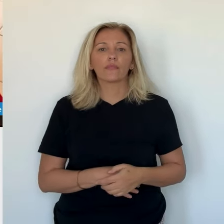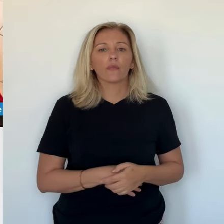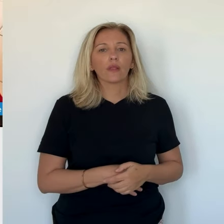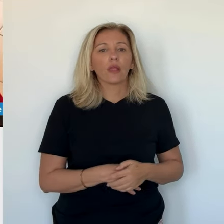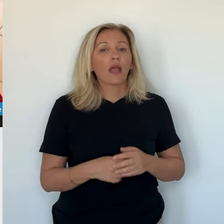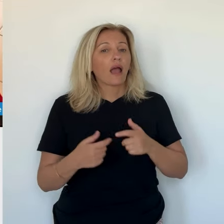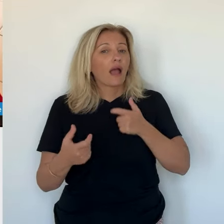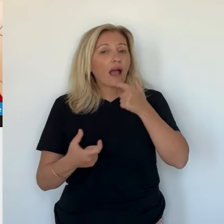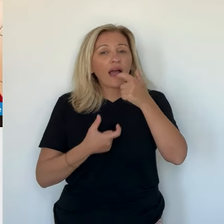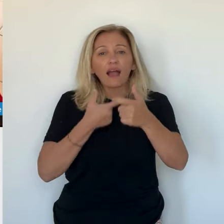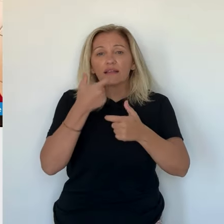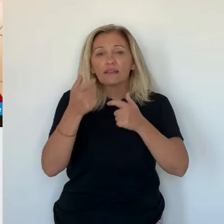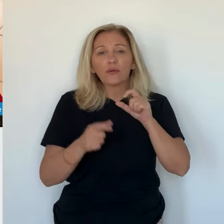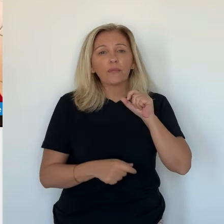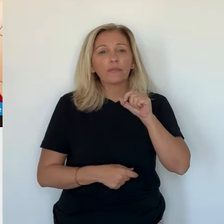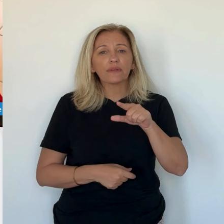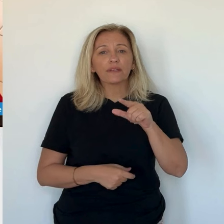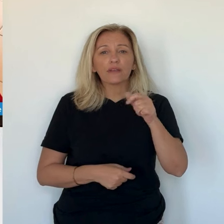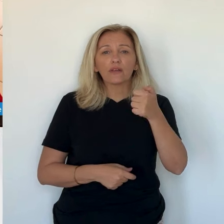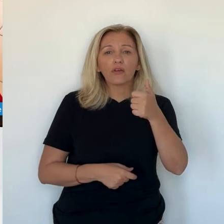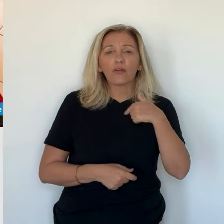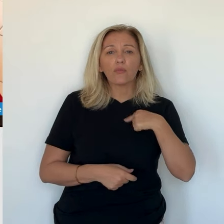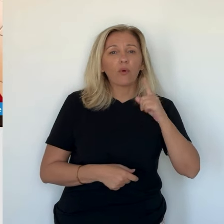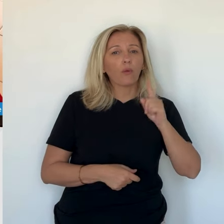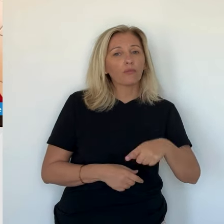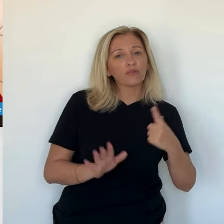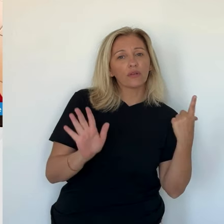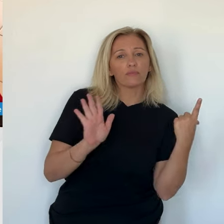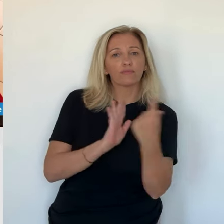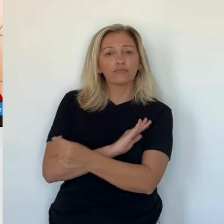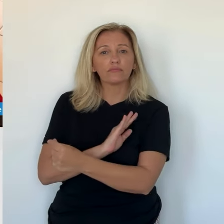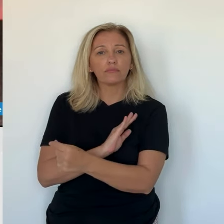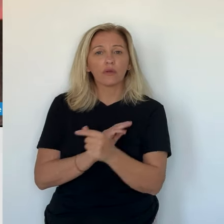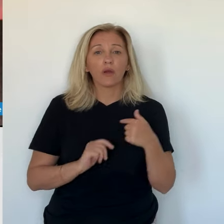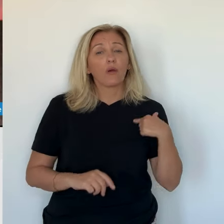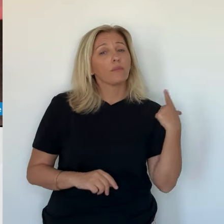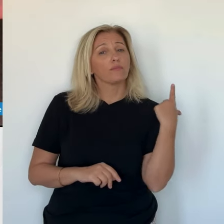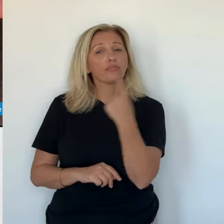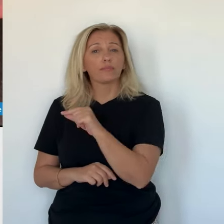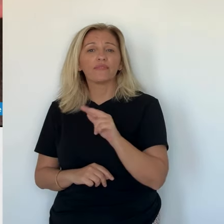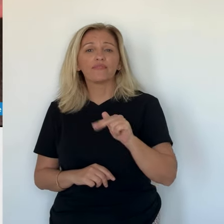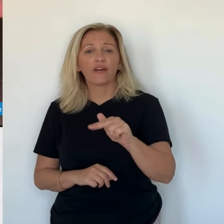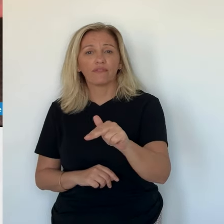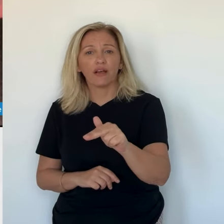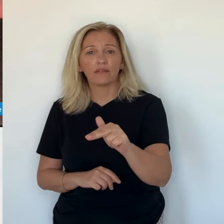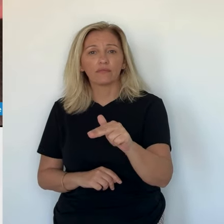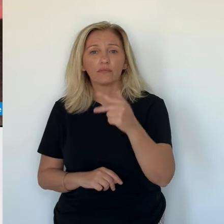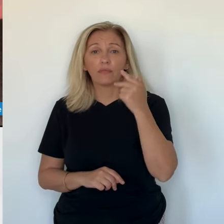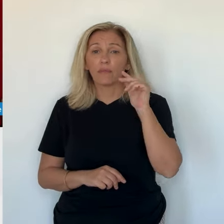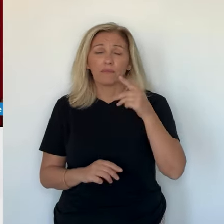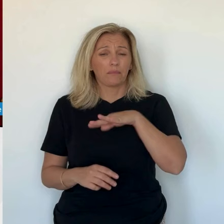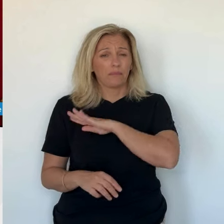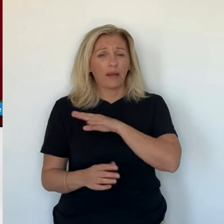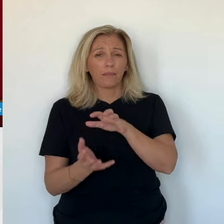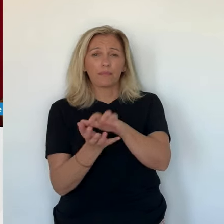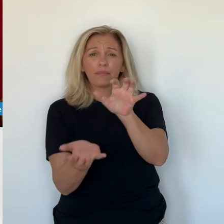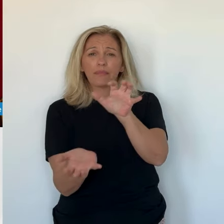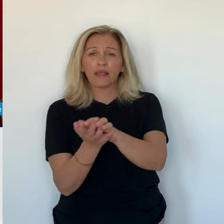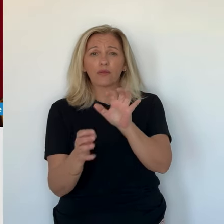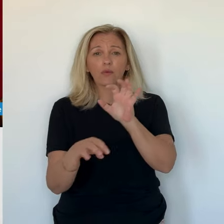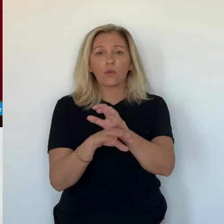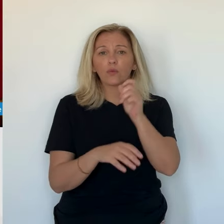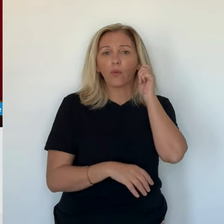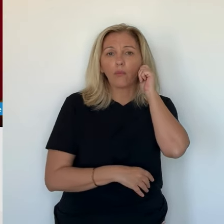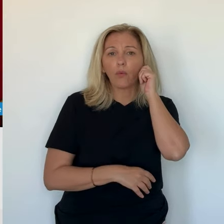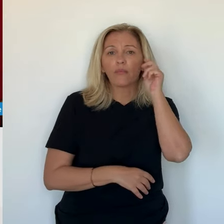me conduit à quitter l'île. Il va quitter la Corse, anéanti après